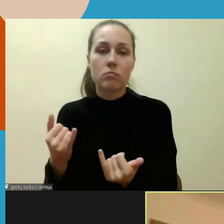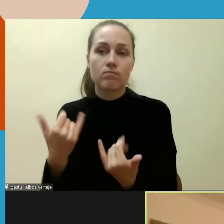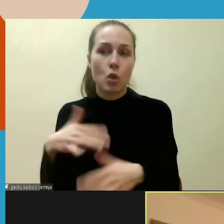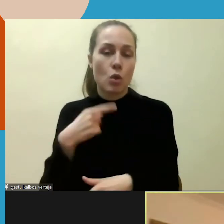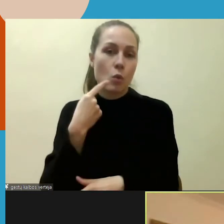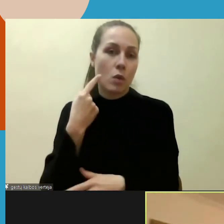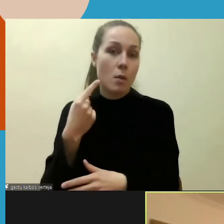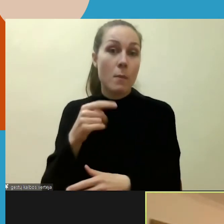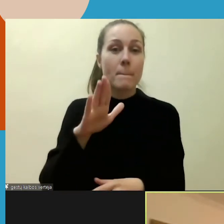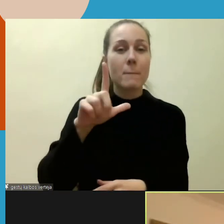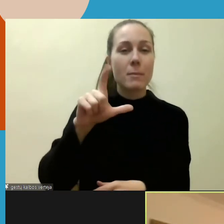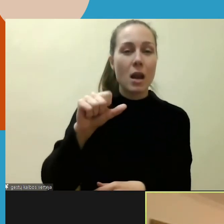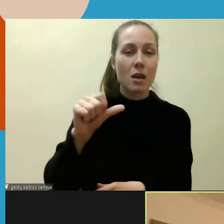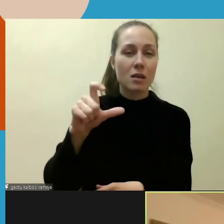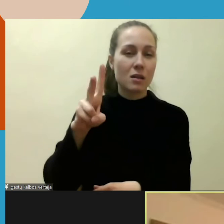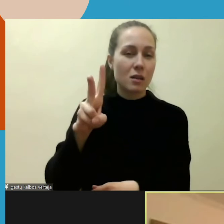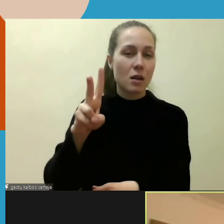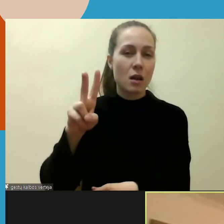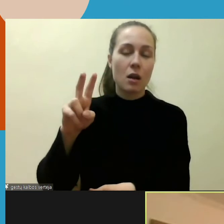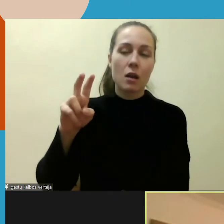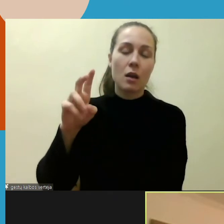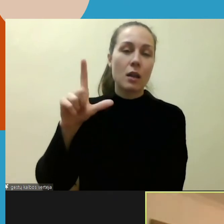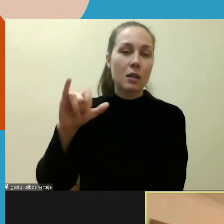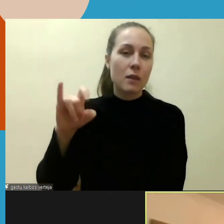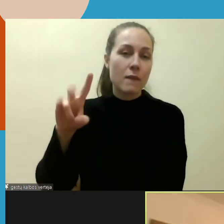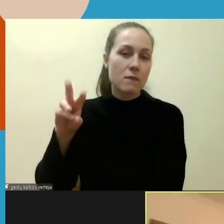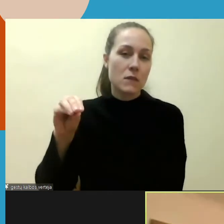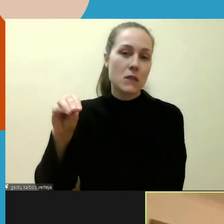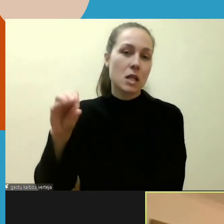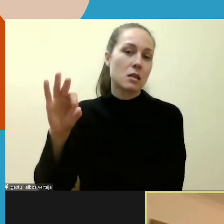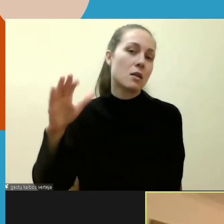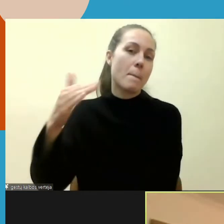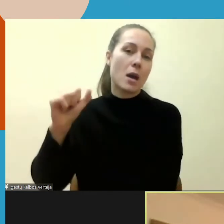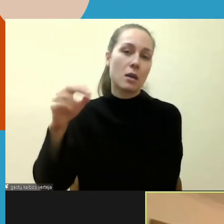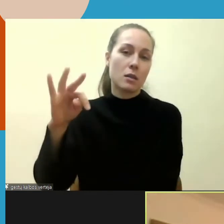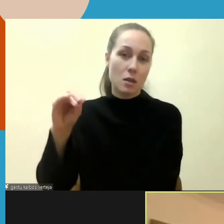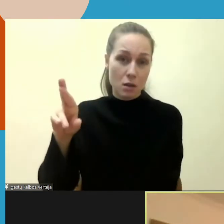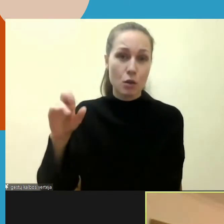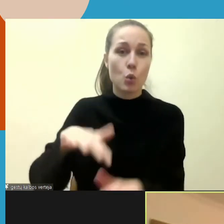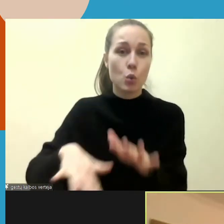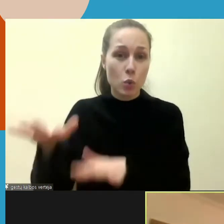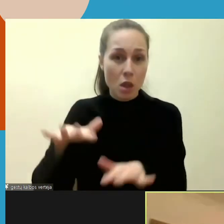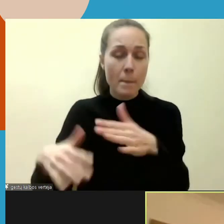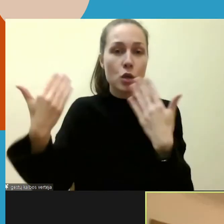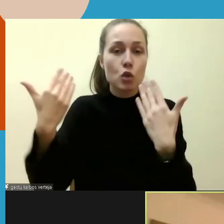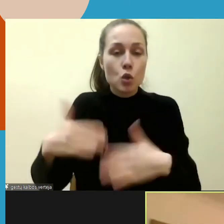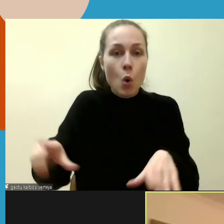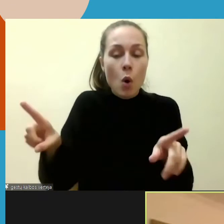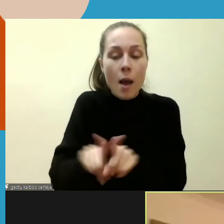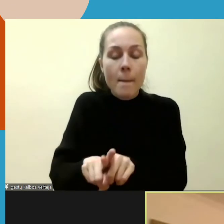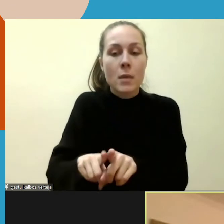prisidėjo, atarsi jau buvo paruošta dirba naujai